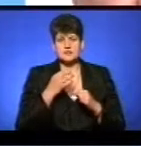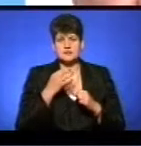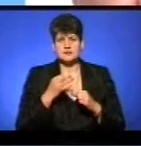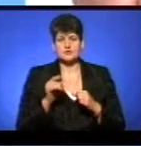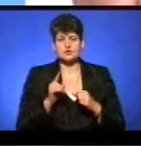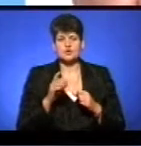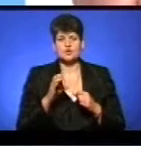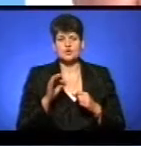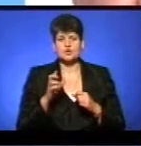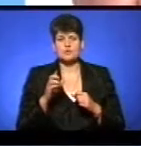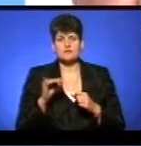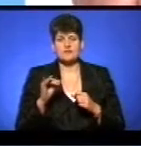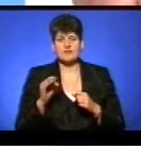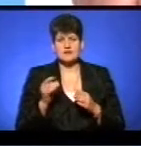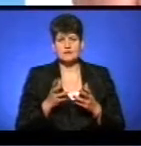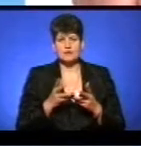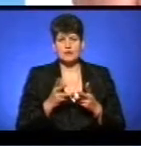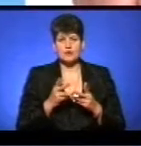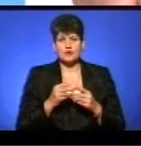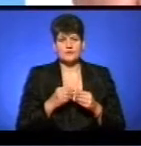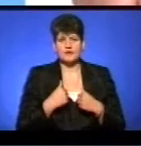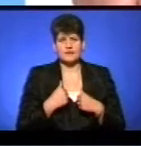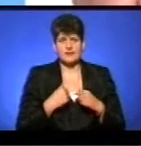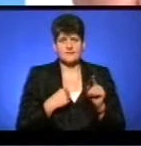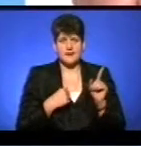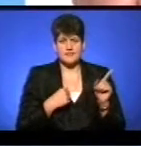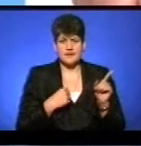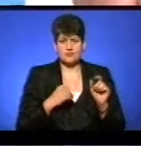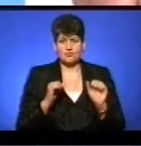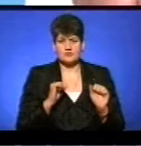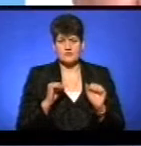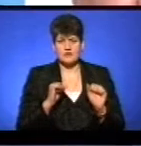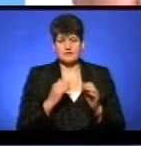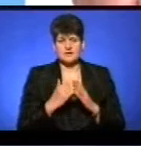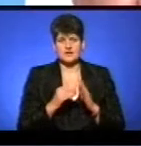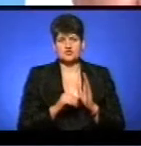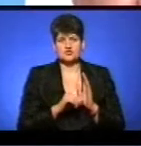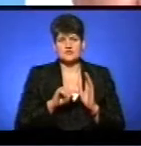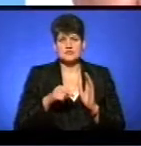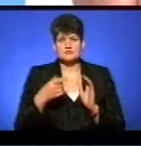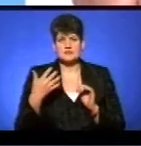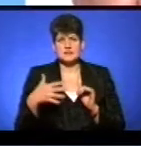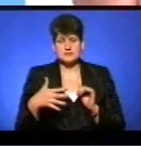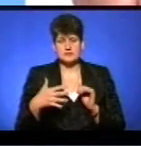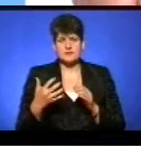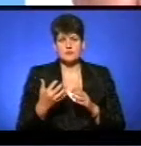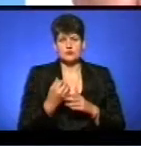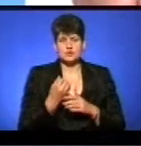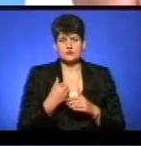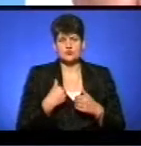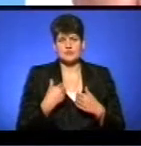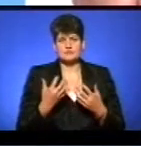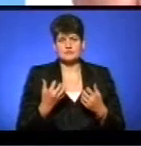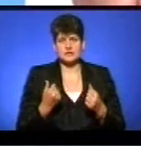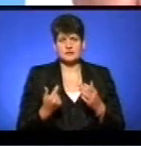собі вартість перевезень порахована нею, не нами, а нею управлінням, становить 6,50. А виходить, що в нас прийняли